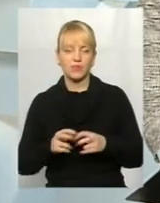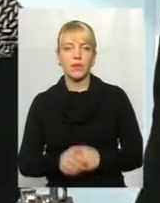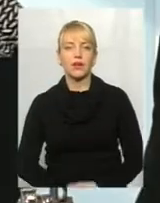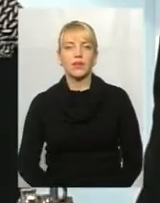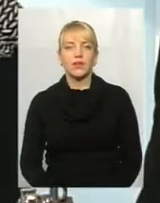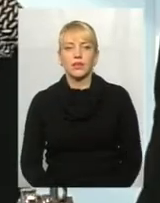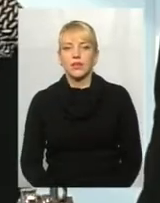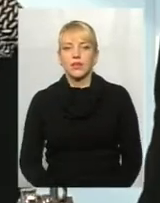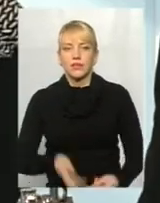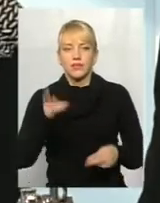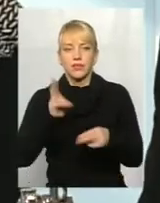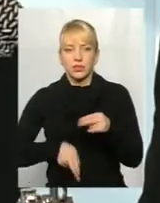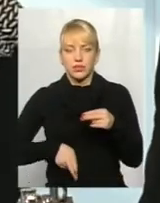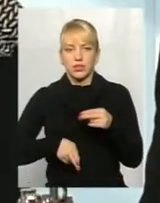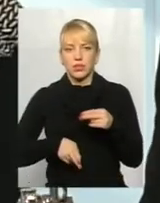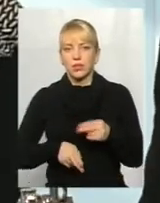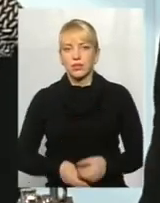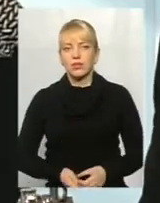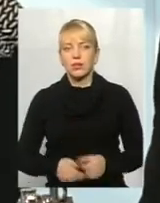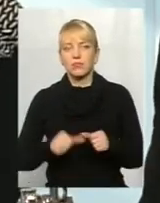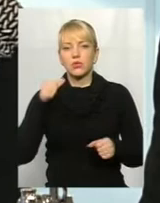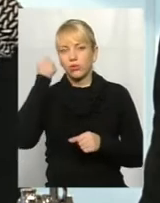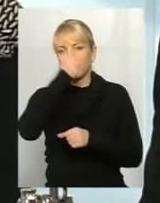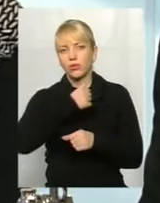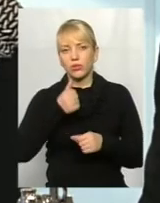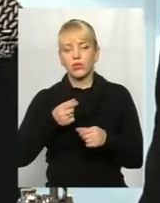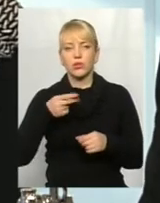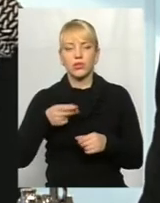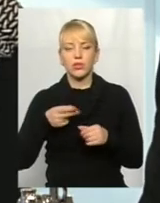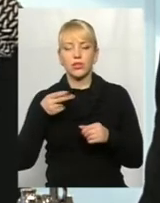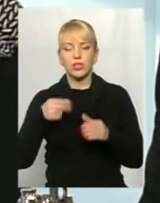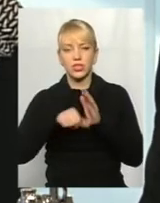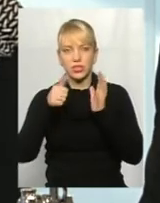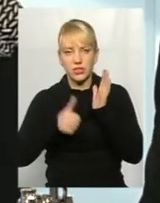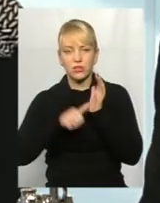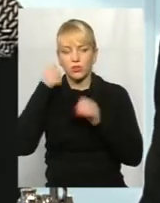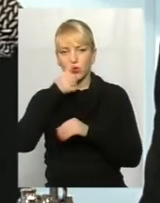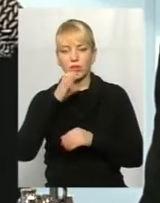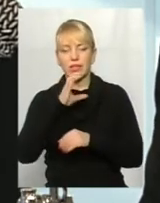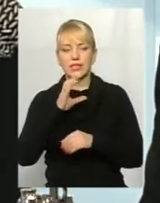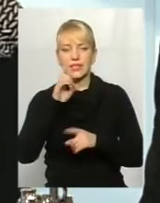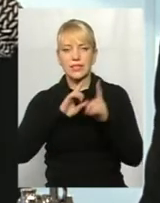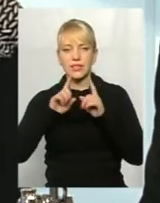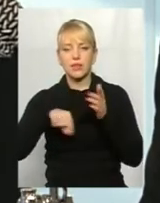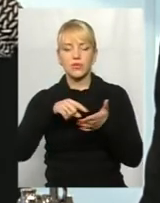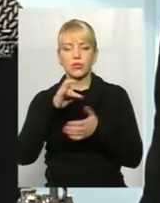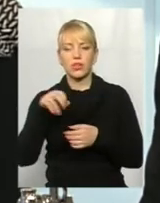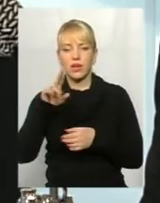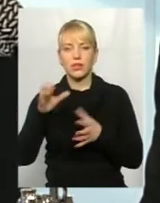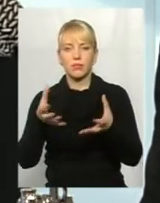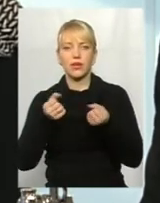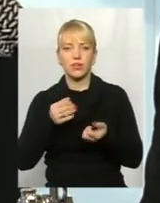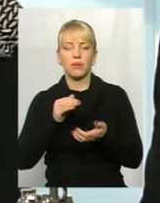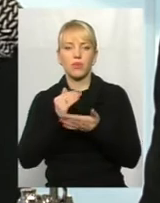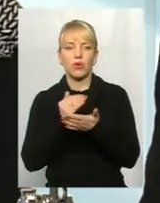В кінці минулого року, 16-го, сесія міської ради прийняла програму